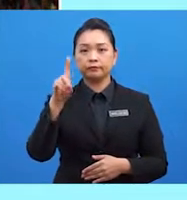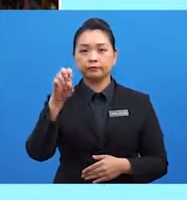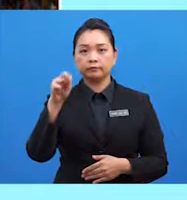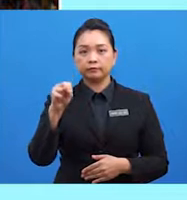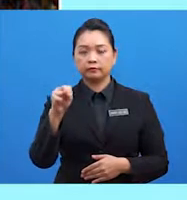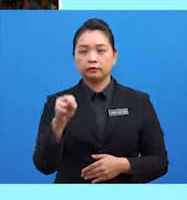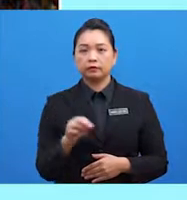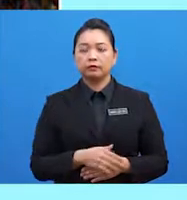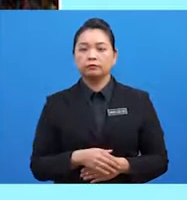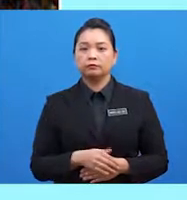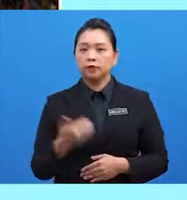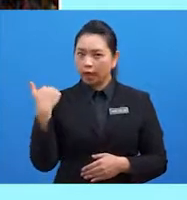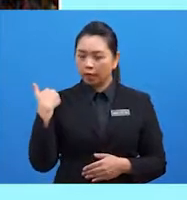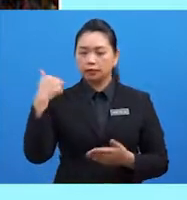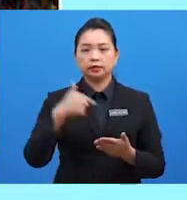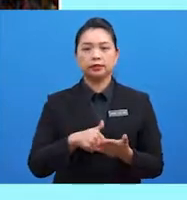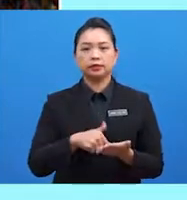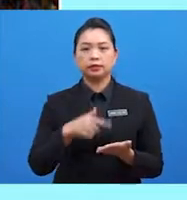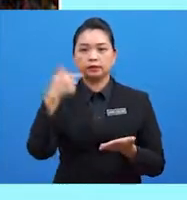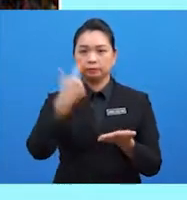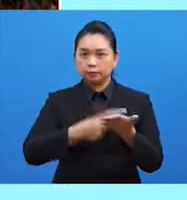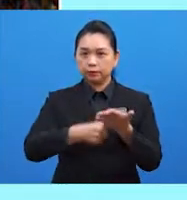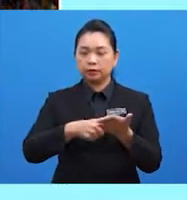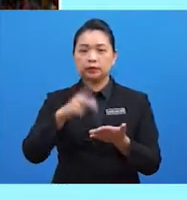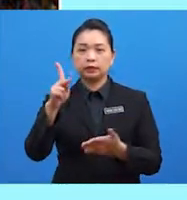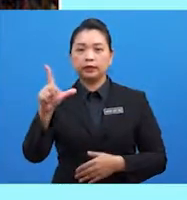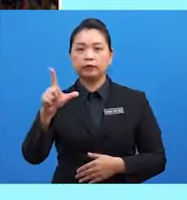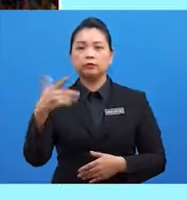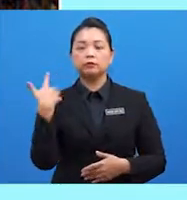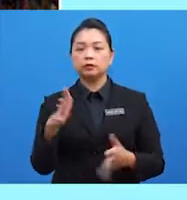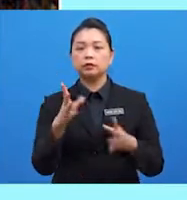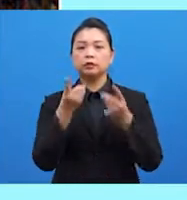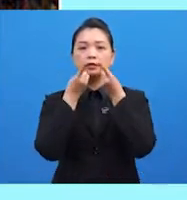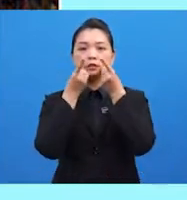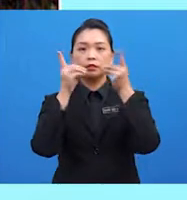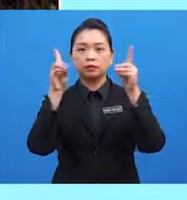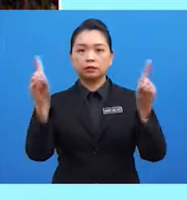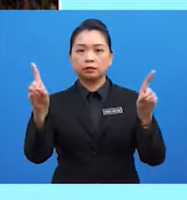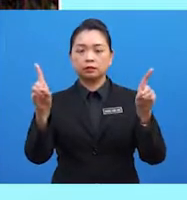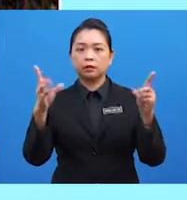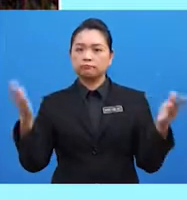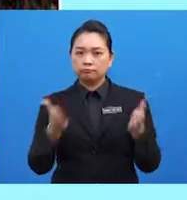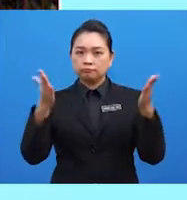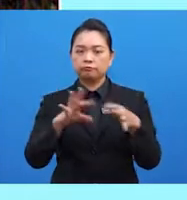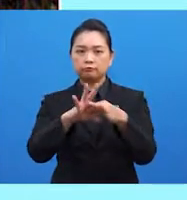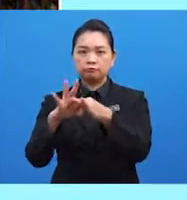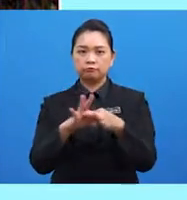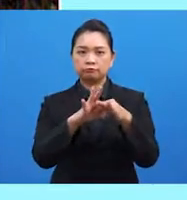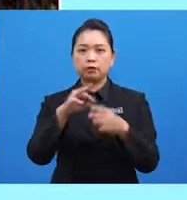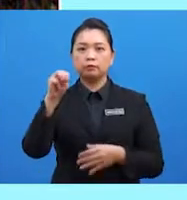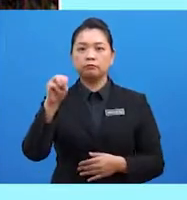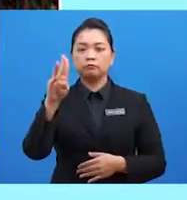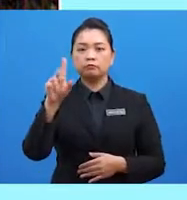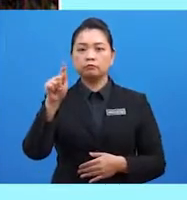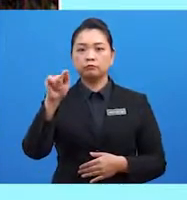pada 2003 telah mengisytiharkan deklarasi Kuala Lumpur yang menggalakkan kerjasama